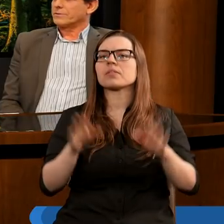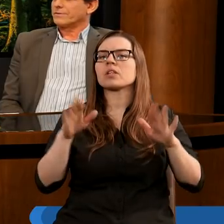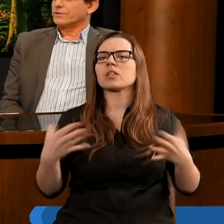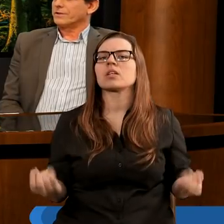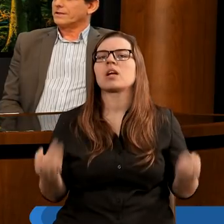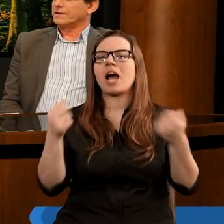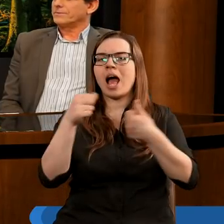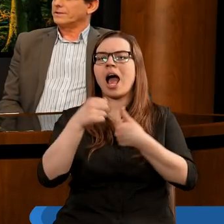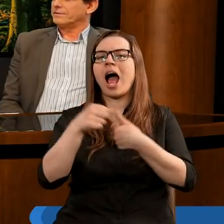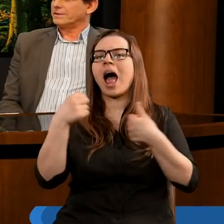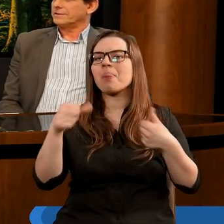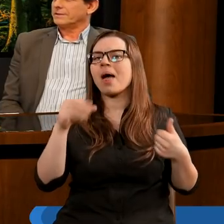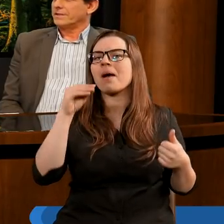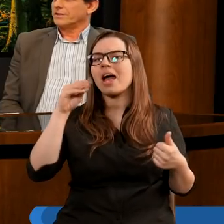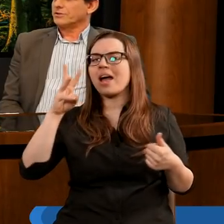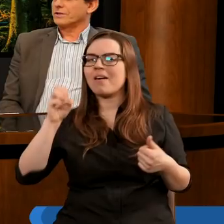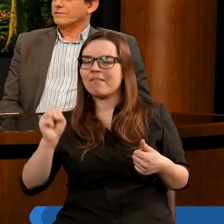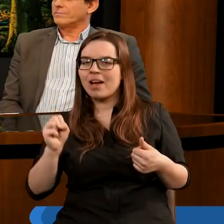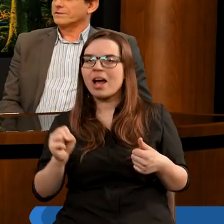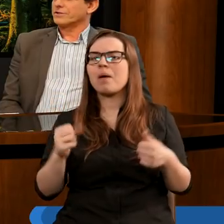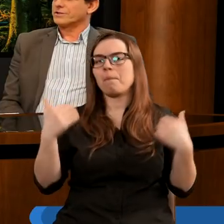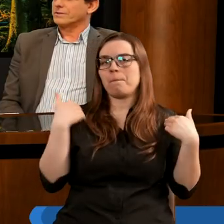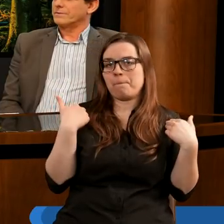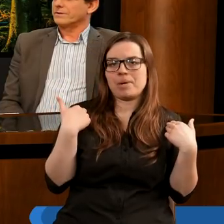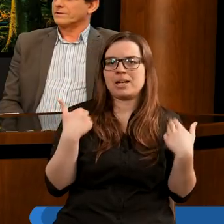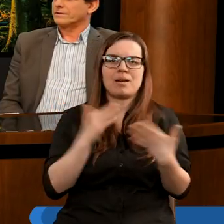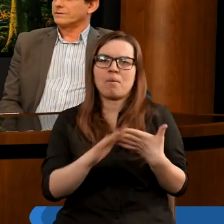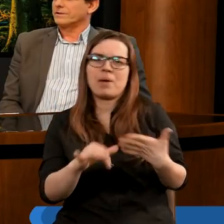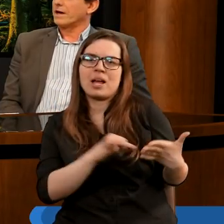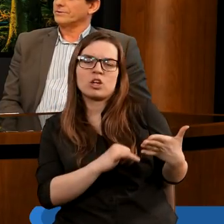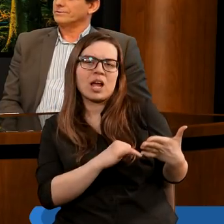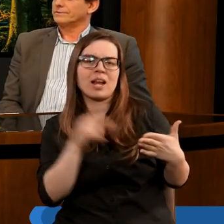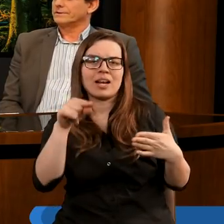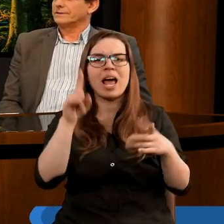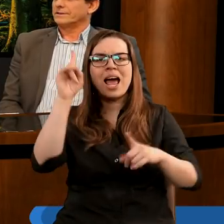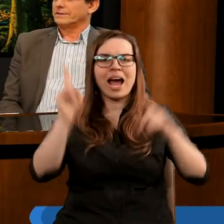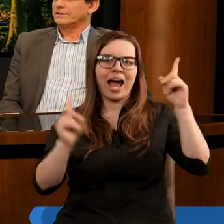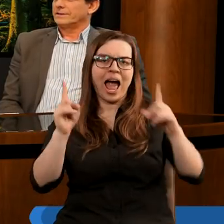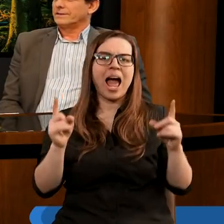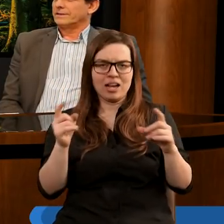został stworzony Adam i Ewa i żyli w bezgrzesznym raju.